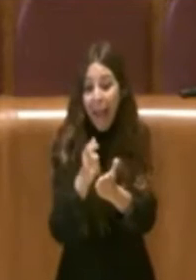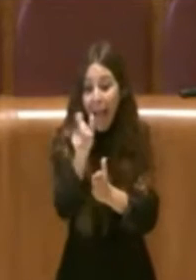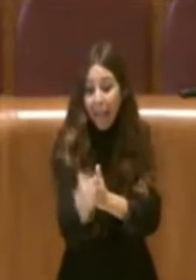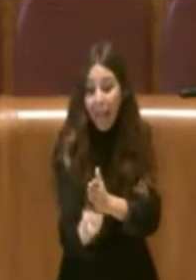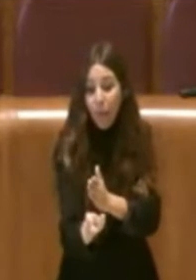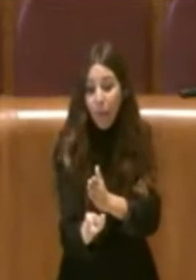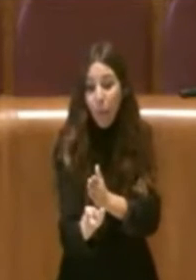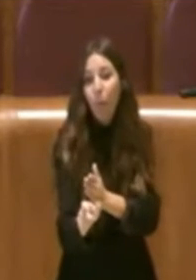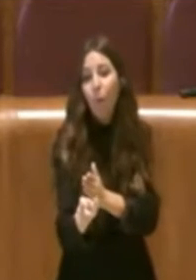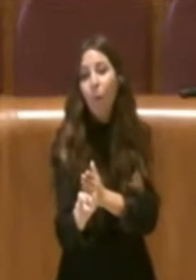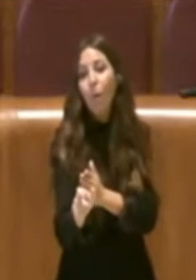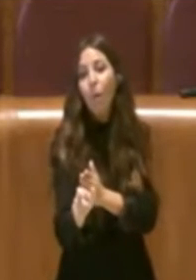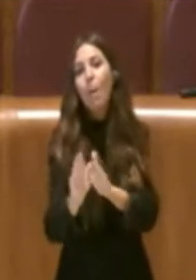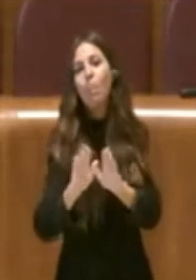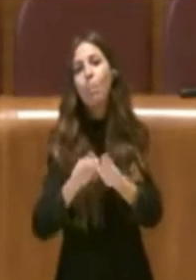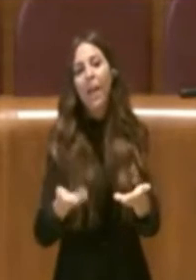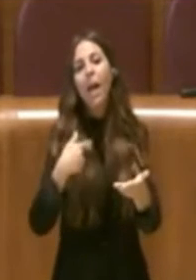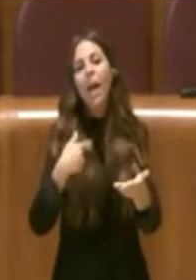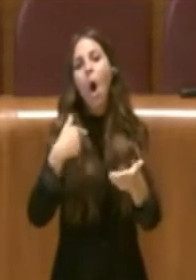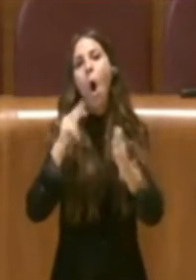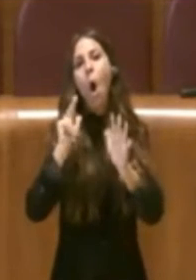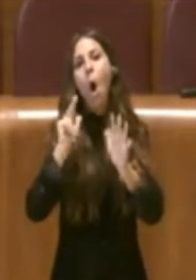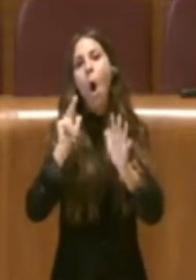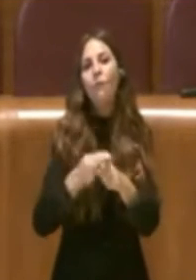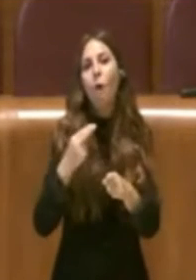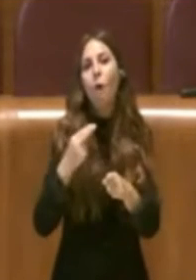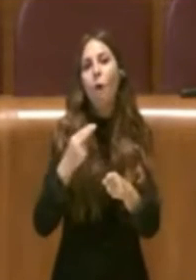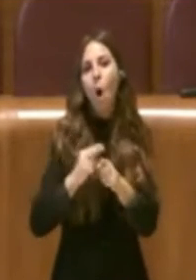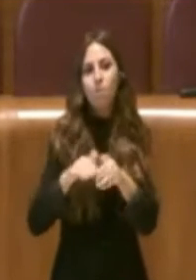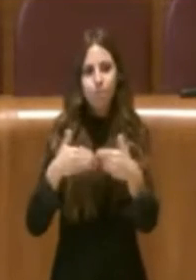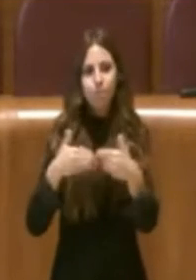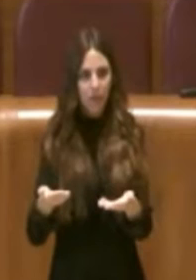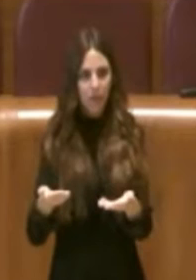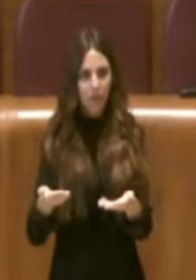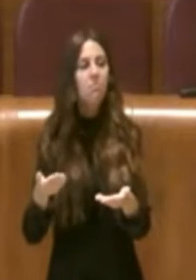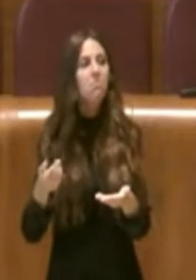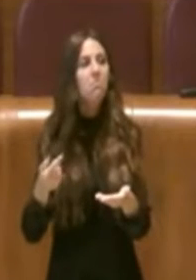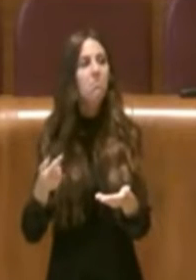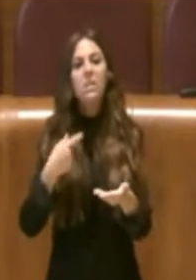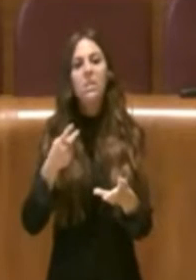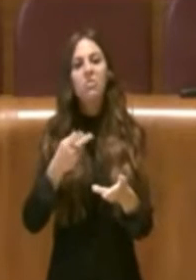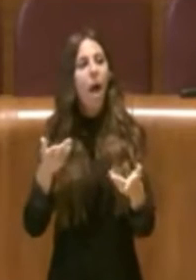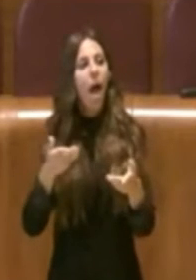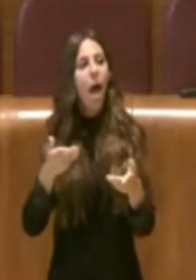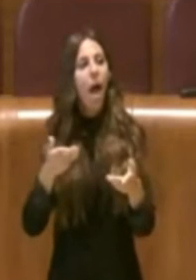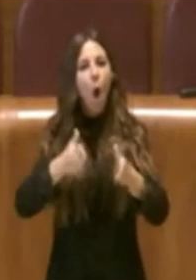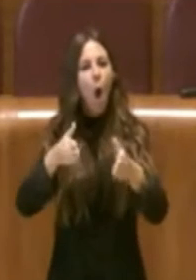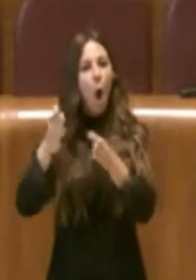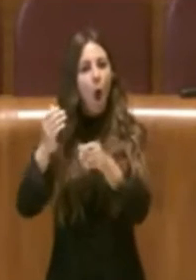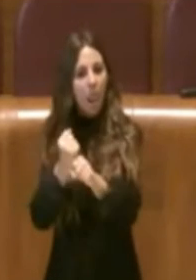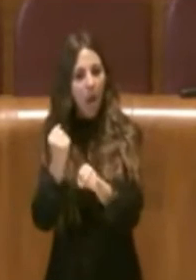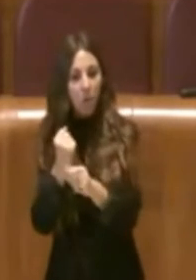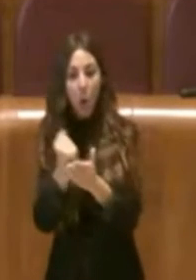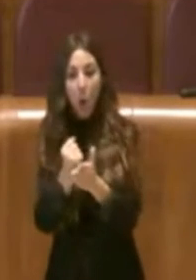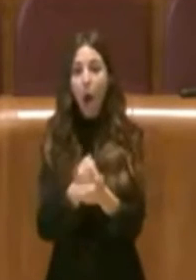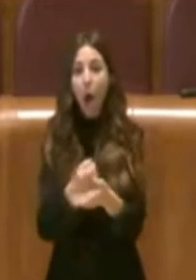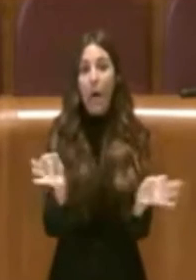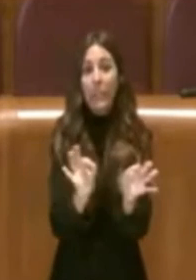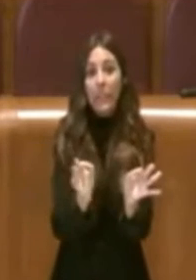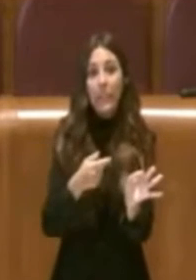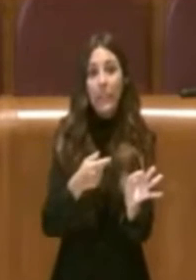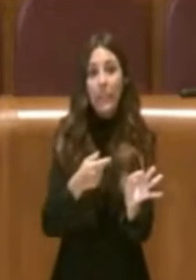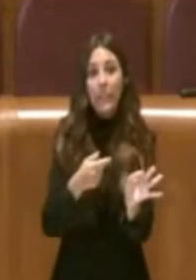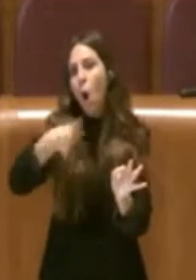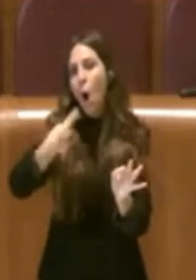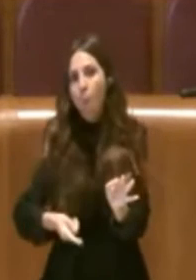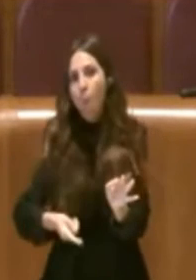dimesso per ben otto volte. Poi sappiamo il problema che insiste sulle opere che non vengono collaudate e poi devono essere collaudate